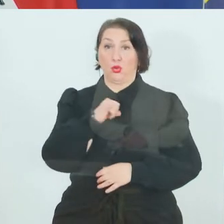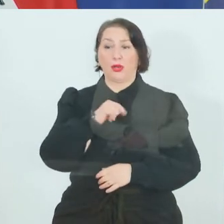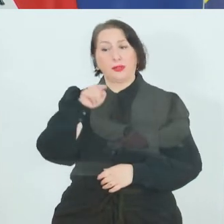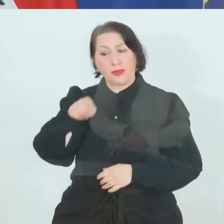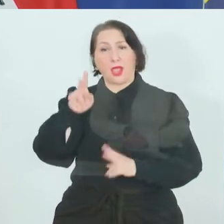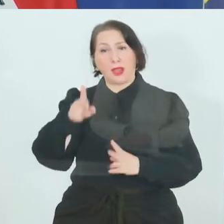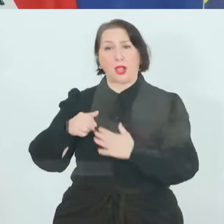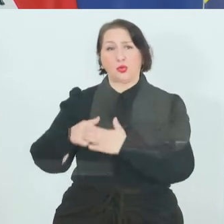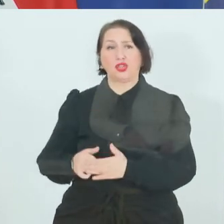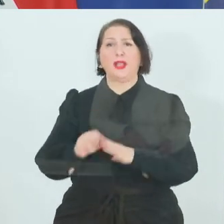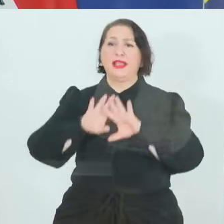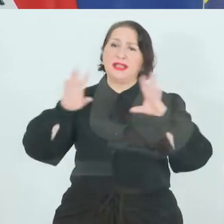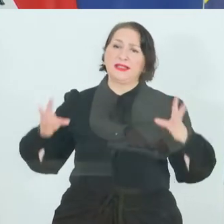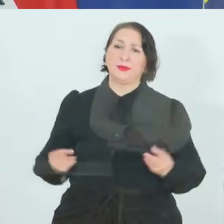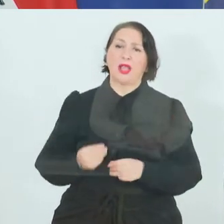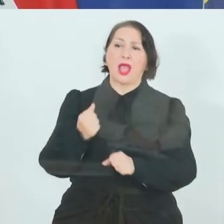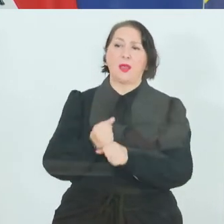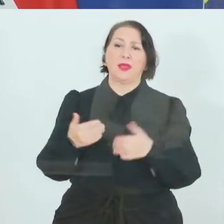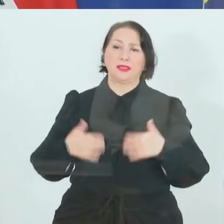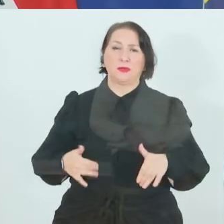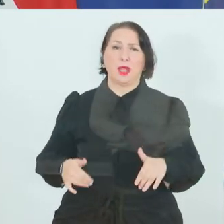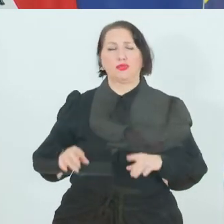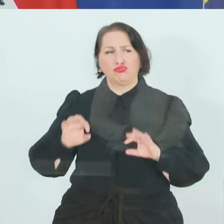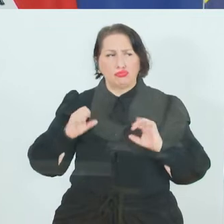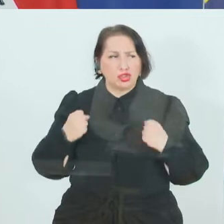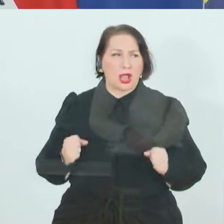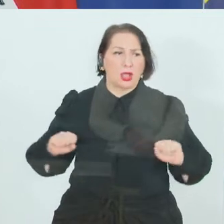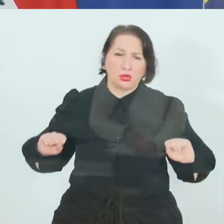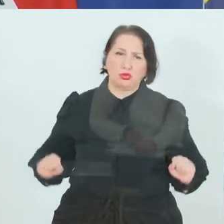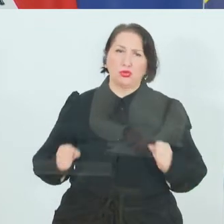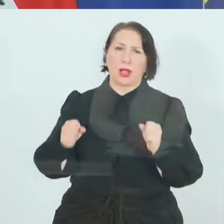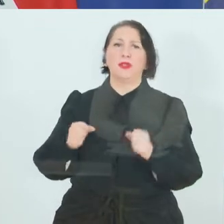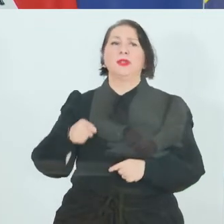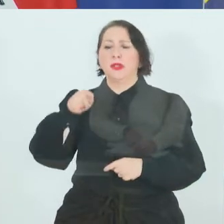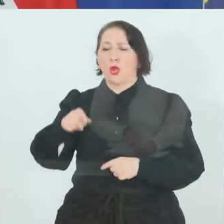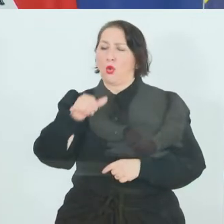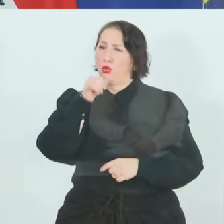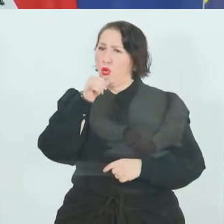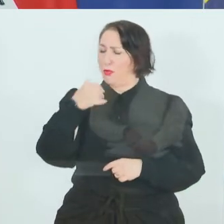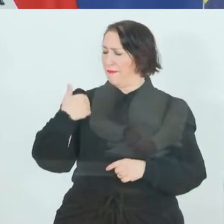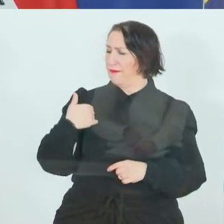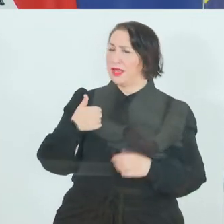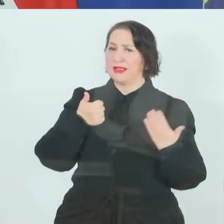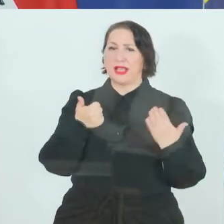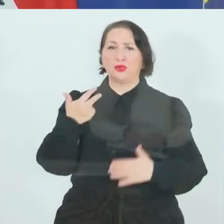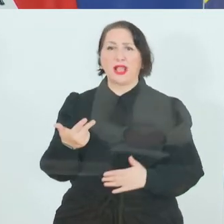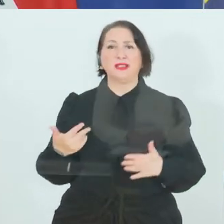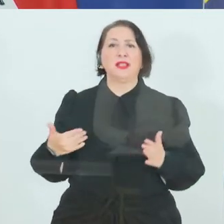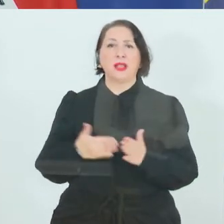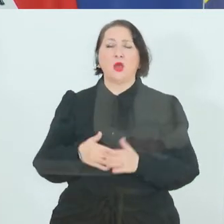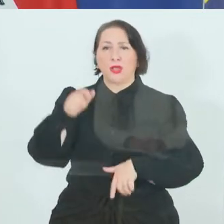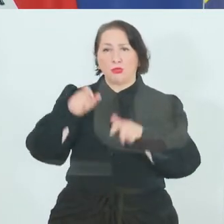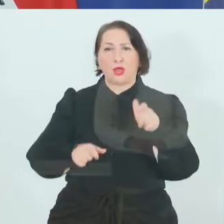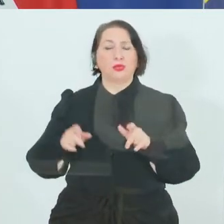unterstützen. Insgesamt ist der Arbeitsmarkt sehr dynamisch. Allein im Oktober konnten wir 36.000 Personen